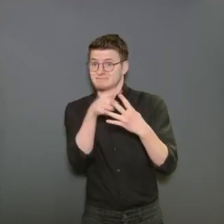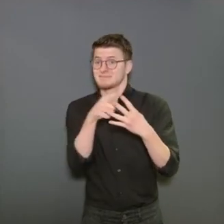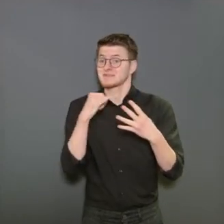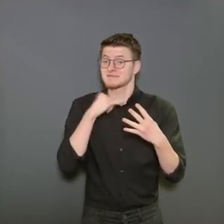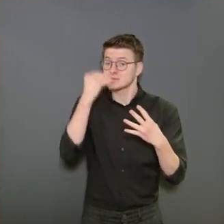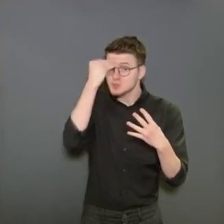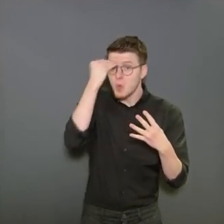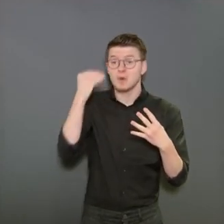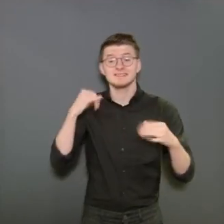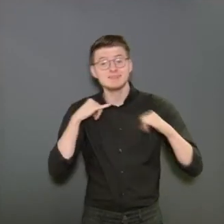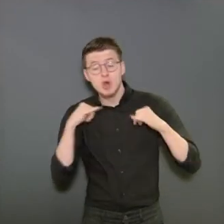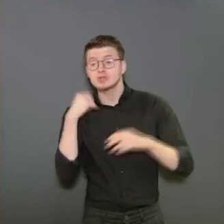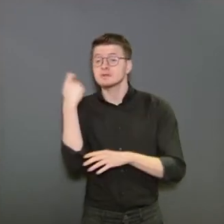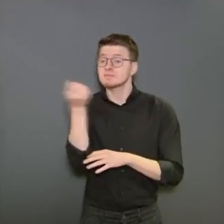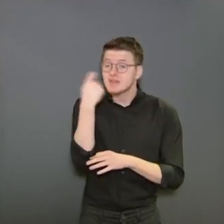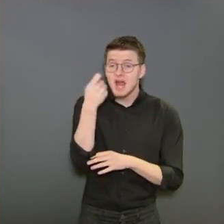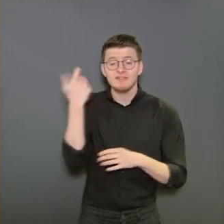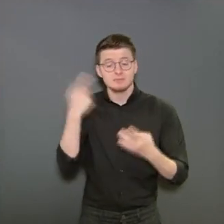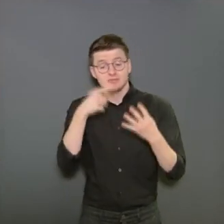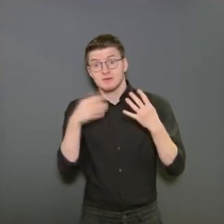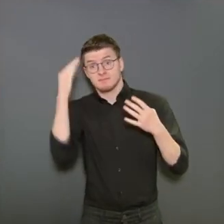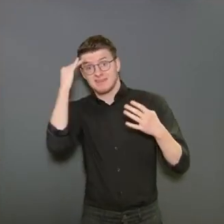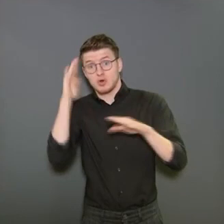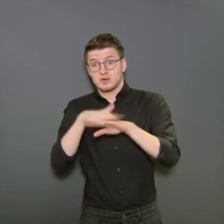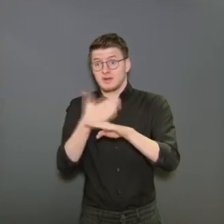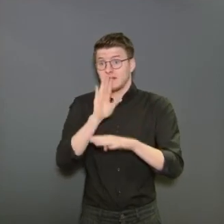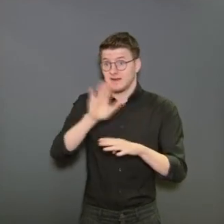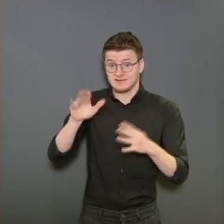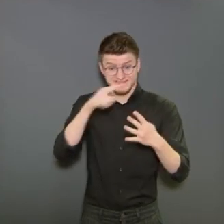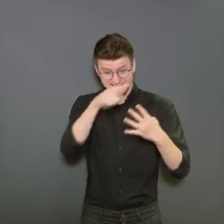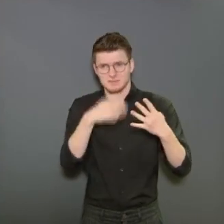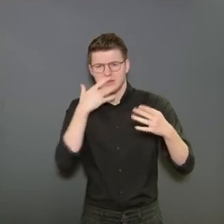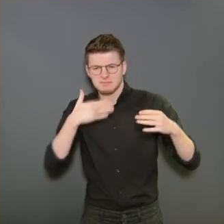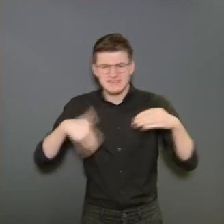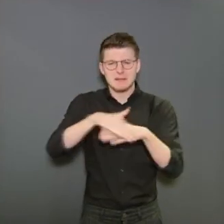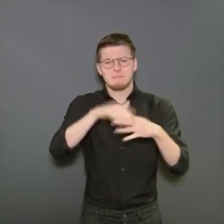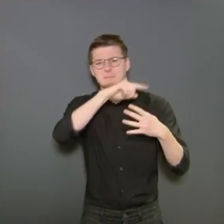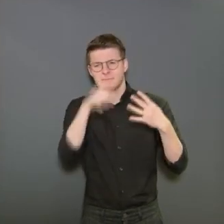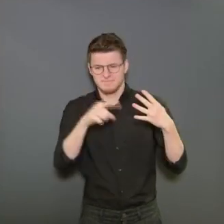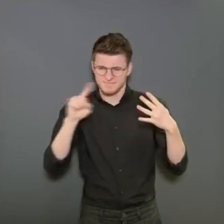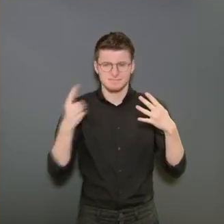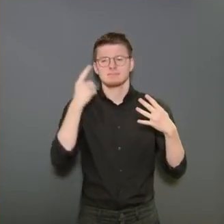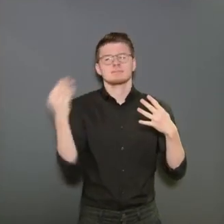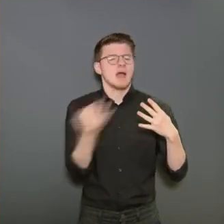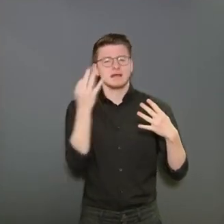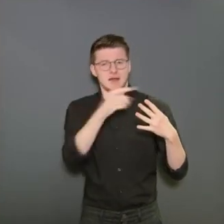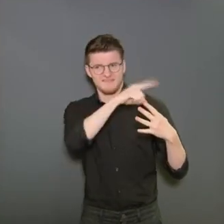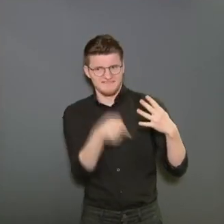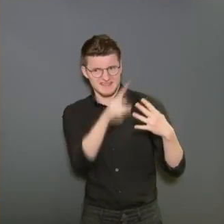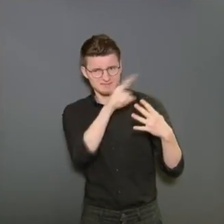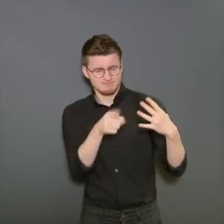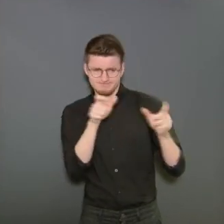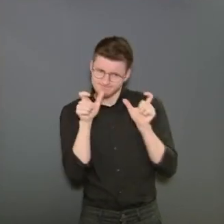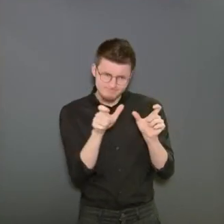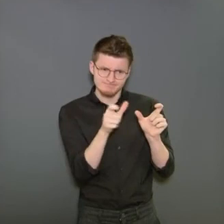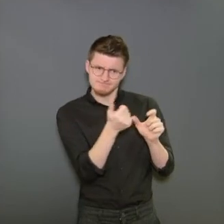protection autour des hôpitaux, des écoles et de notre bien-être social. Ce sont là